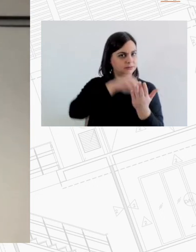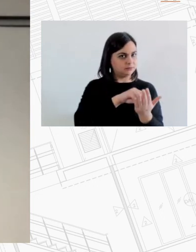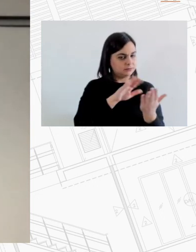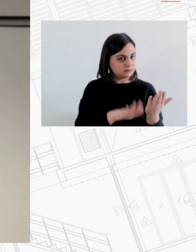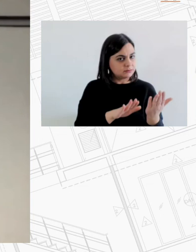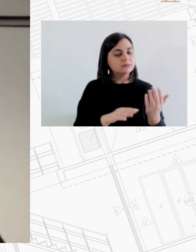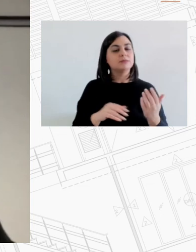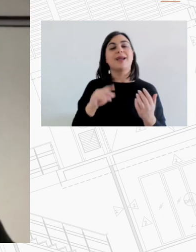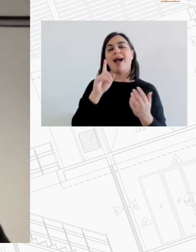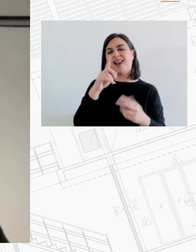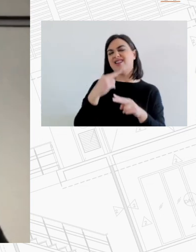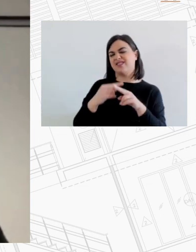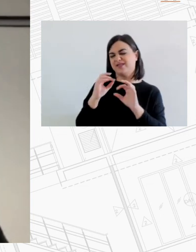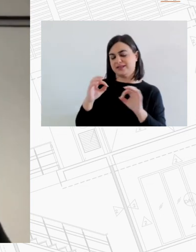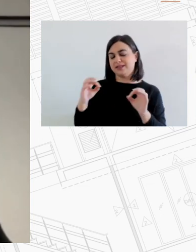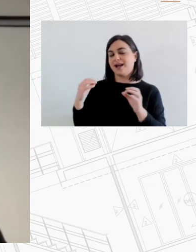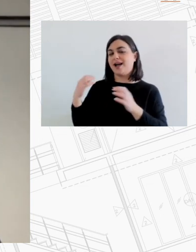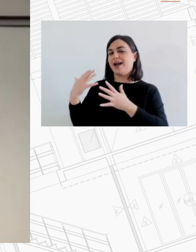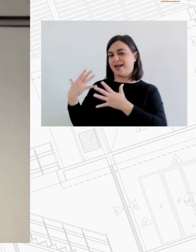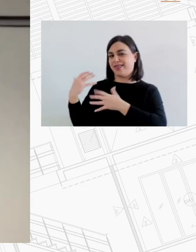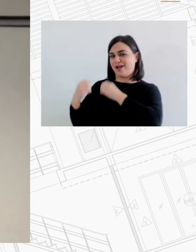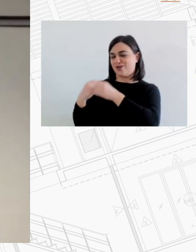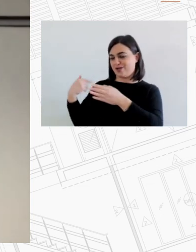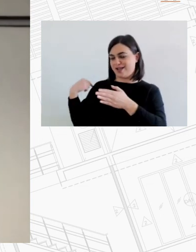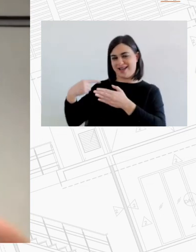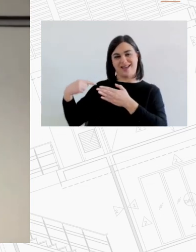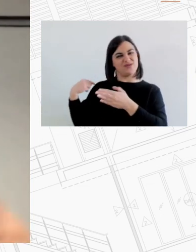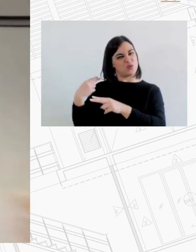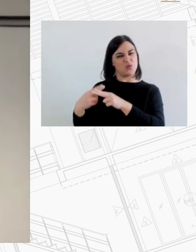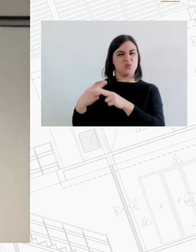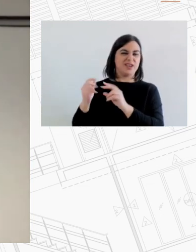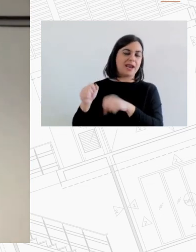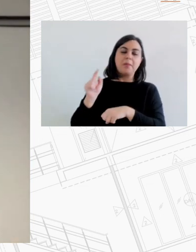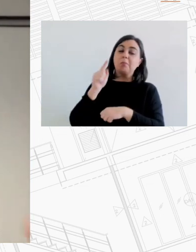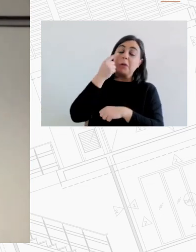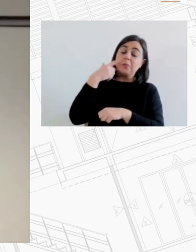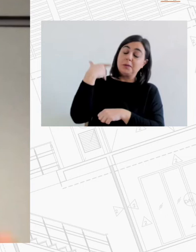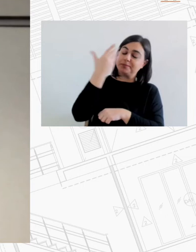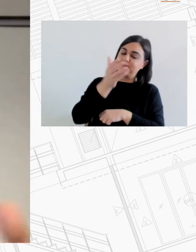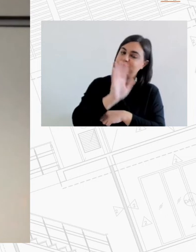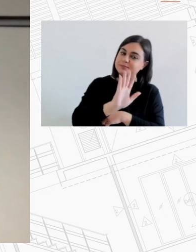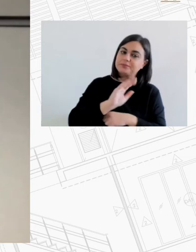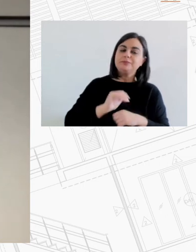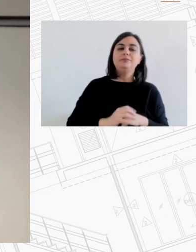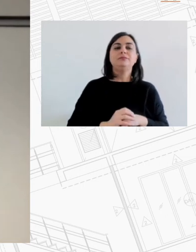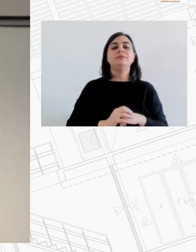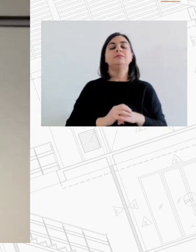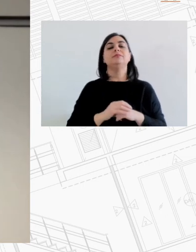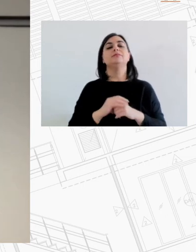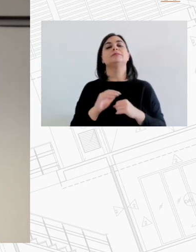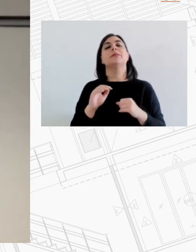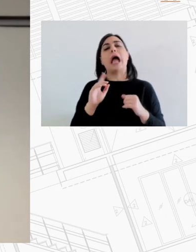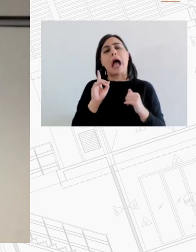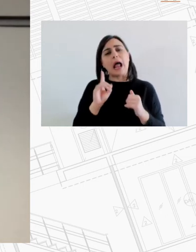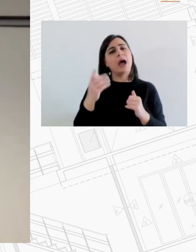τελευταία ήταν ιδιαίτερα έντονα από πολλές απόψεις και από αυτή την άποψη θεωρήσαμε ότι είναι baseline μιας μη αναφοράς